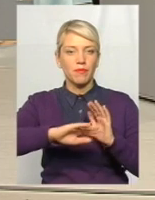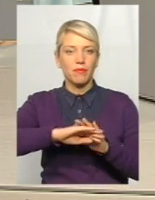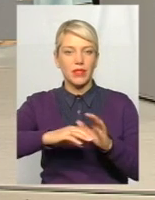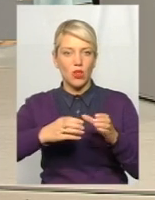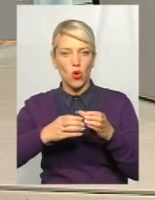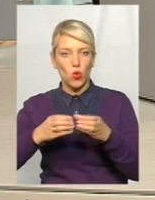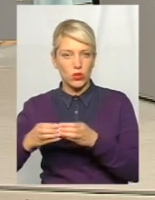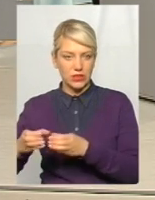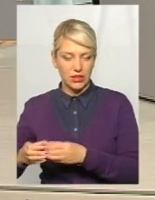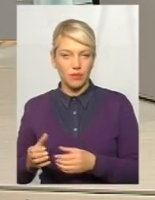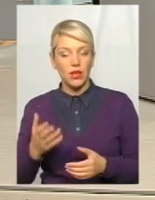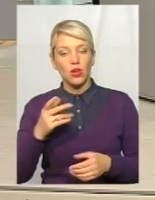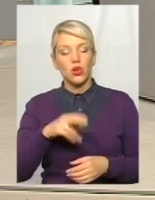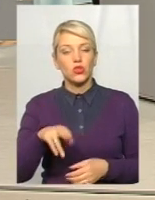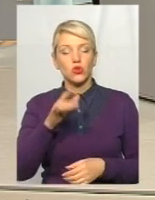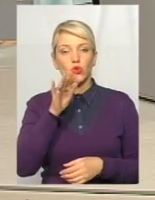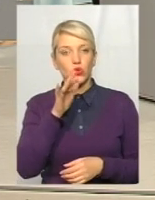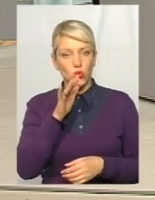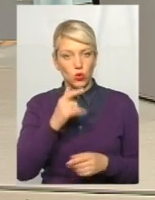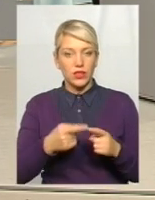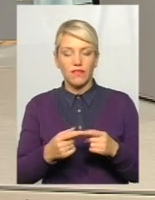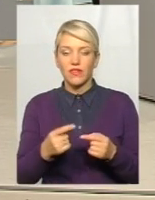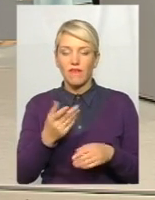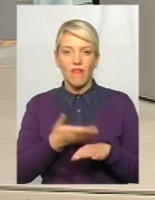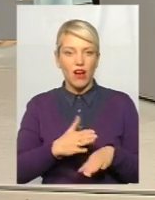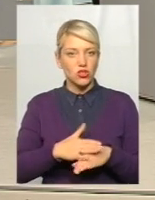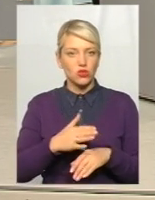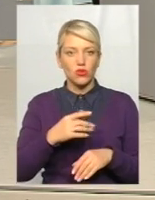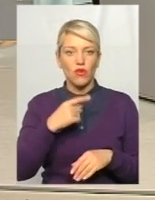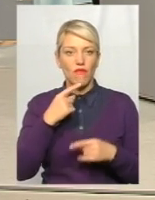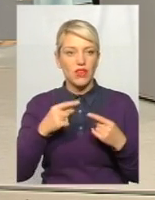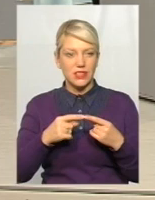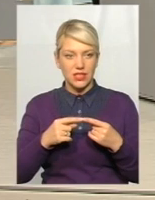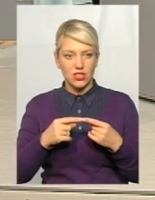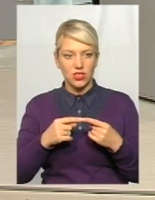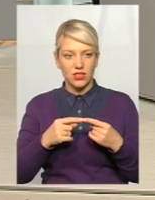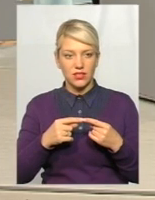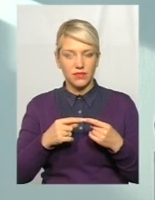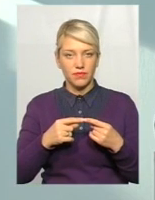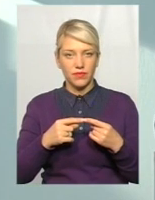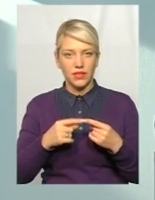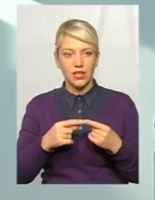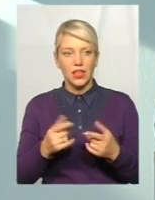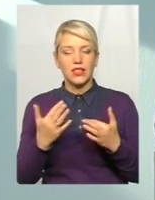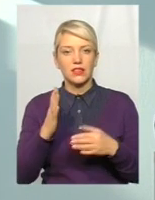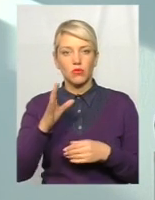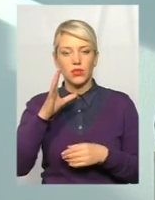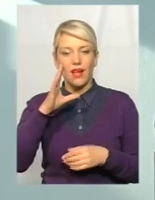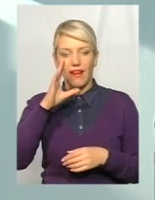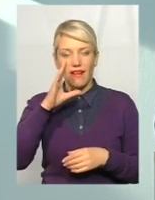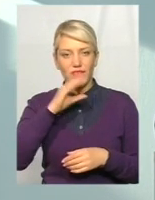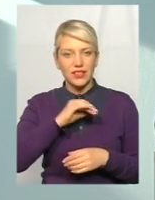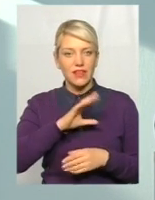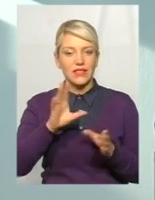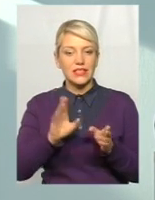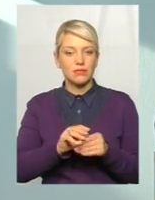Щодо строків, то тут чітко дуже важко визначити. Це залежить від того, скільки підрозділів буде, наскільки буде ефективна співпраця. Тому